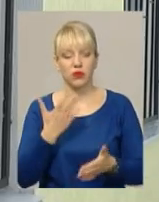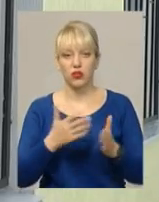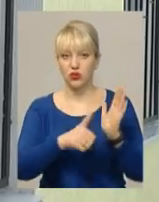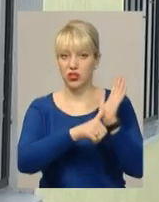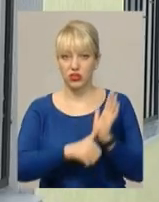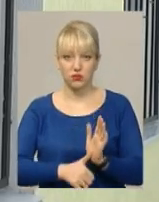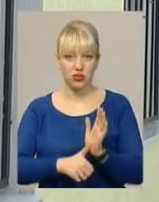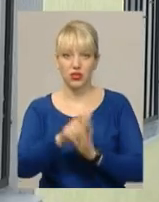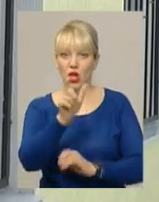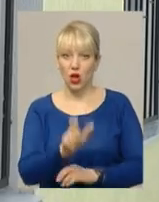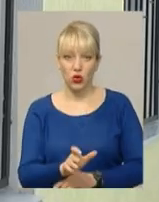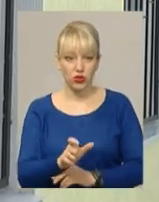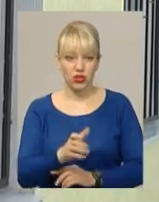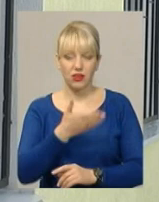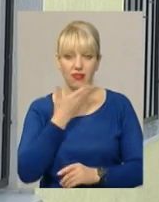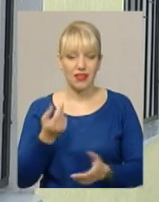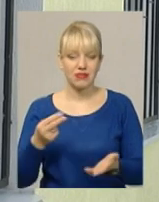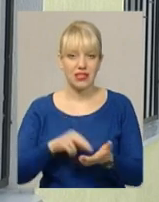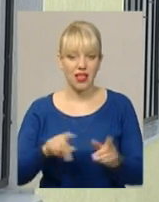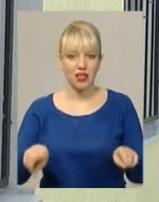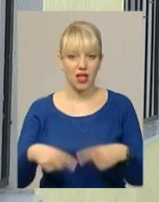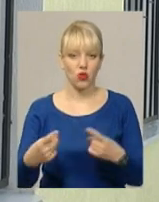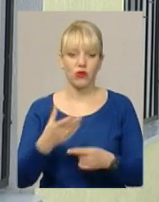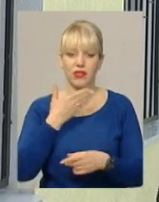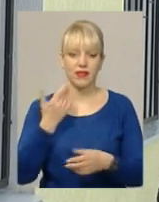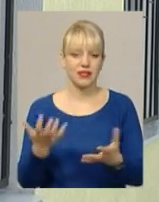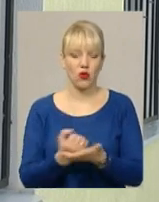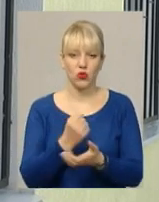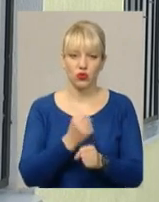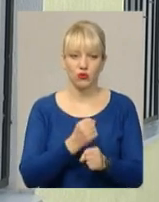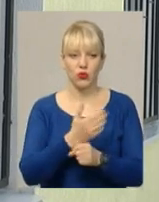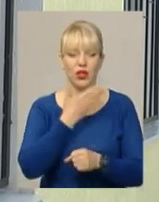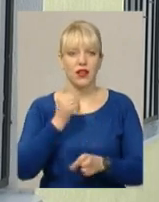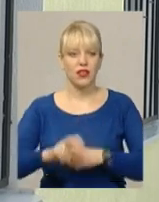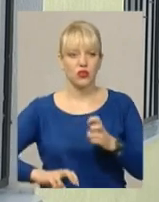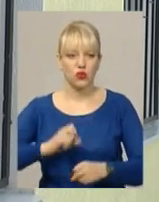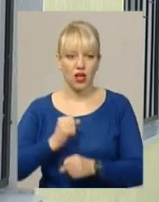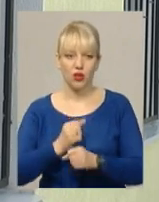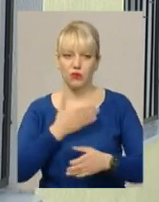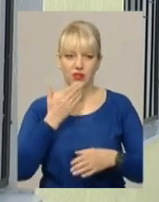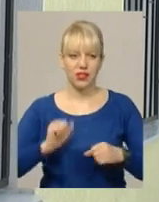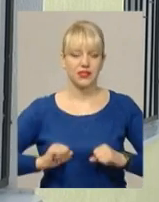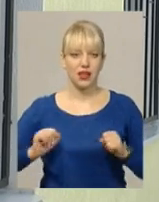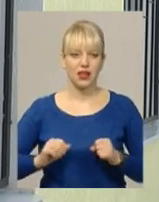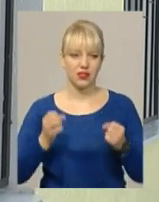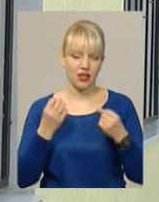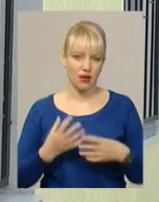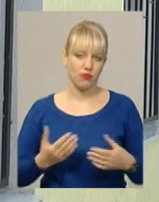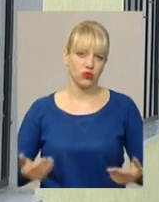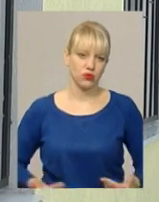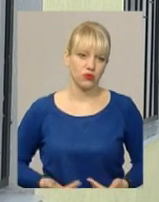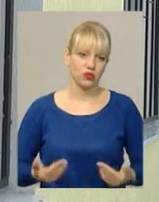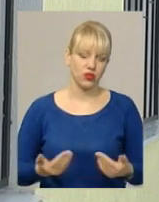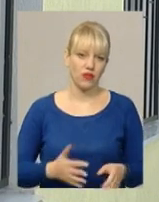місяців ця людина не стає на ноги, не знаходить роботу, не шукала роботи, не старалася, а просто пройшли ці